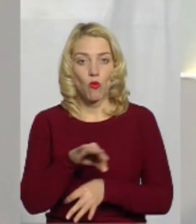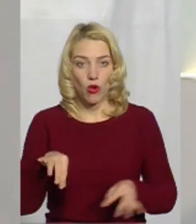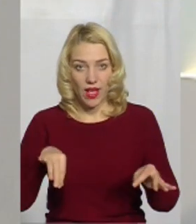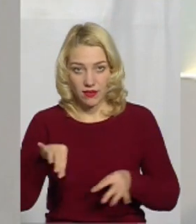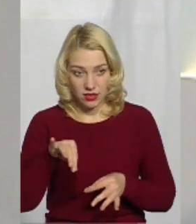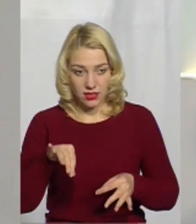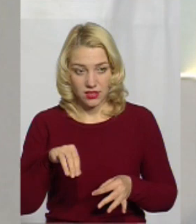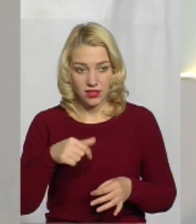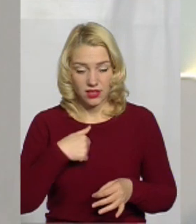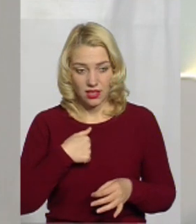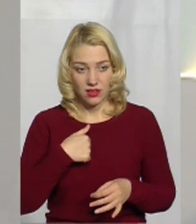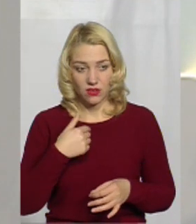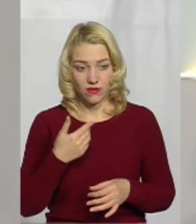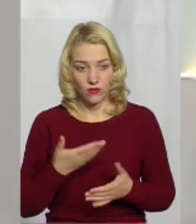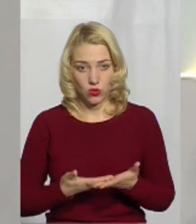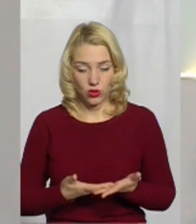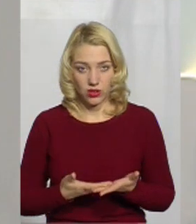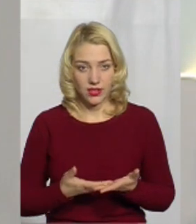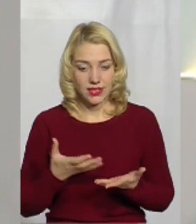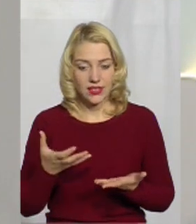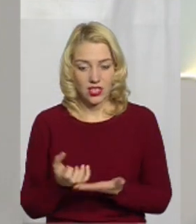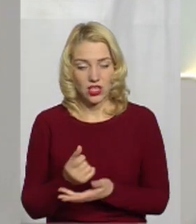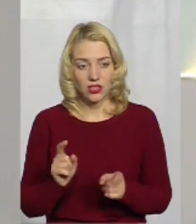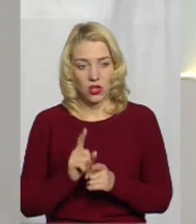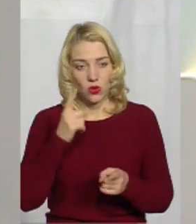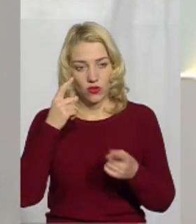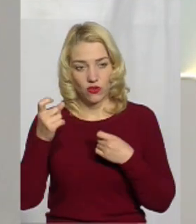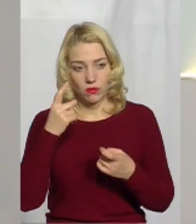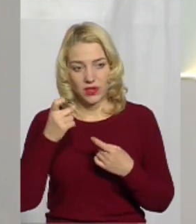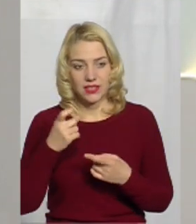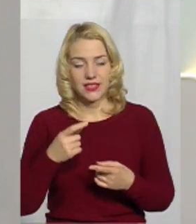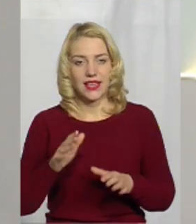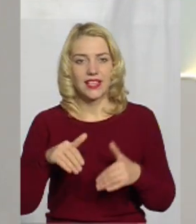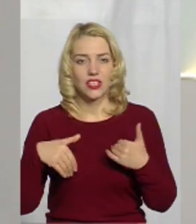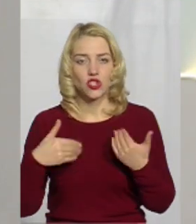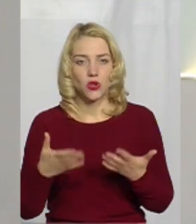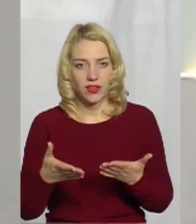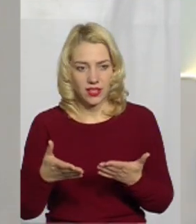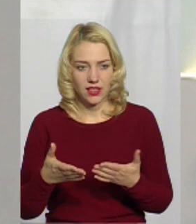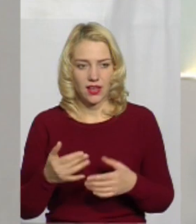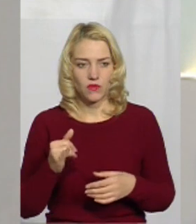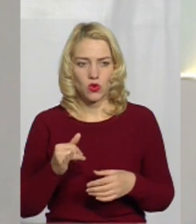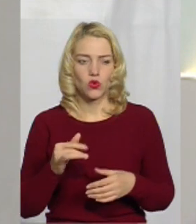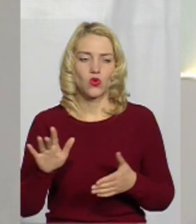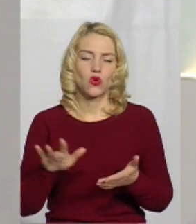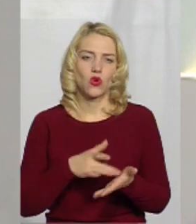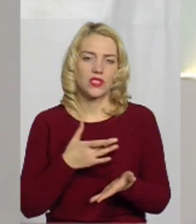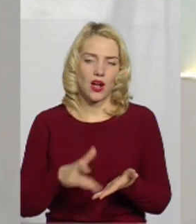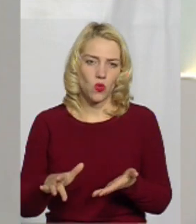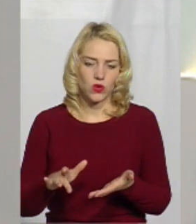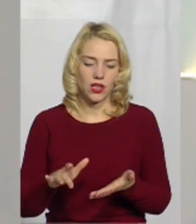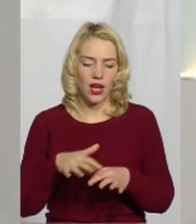я знайшла таку інформацію, ініціаторка у розрахунках, які